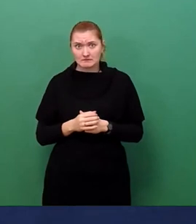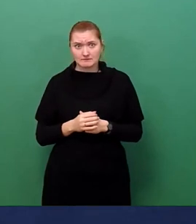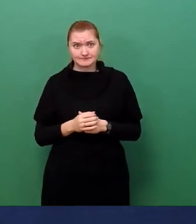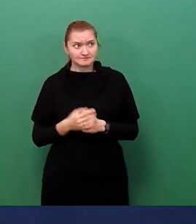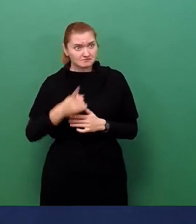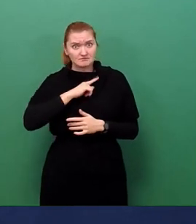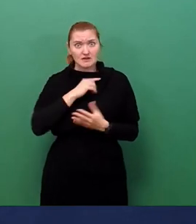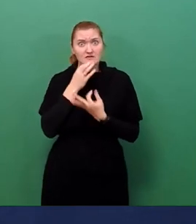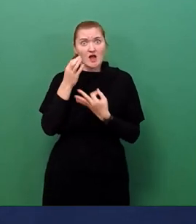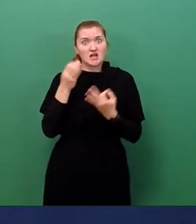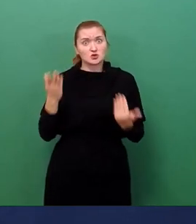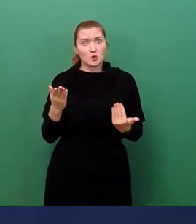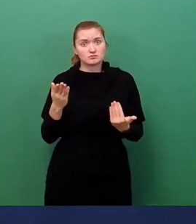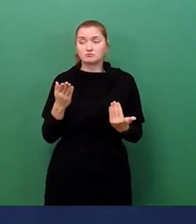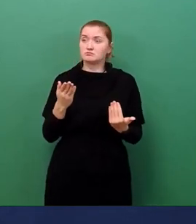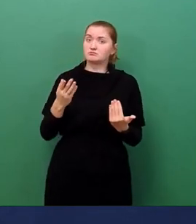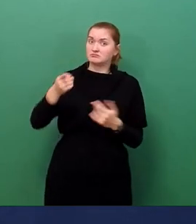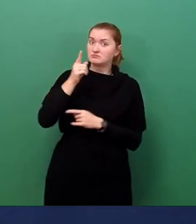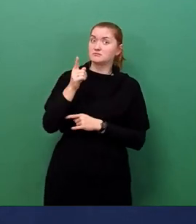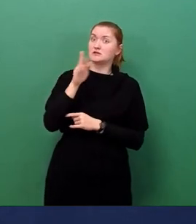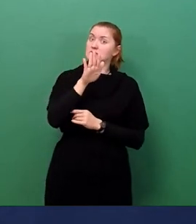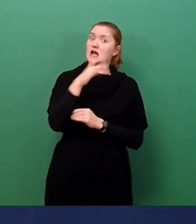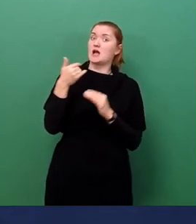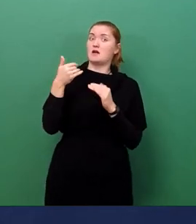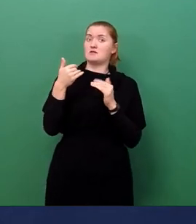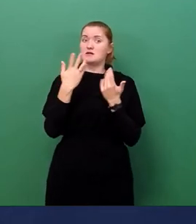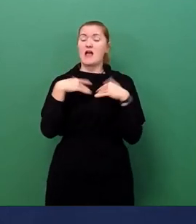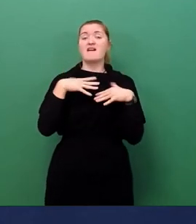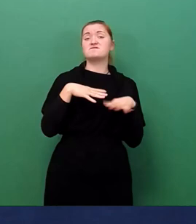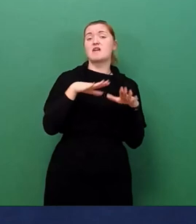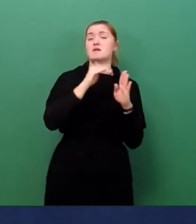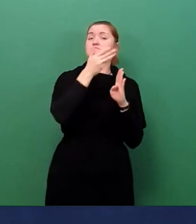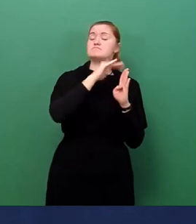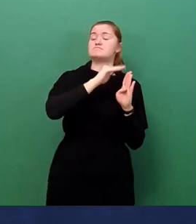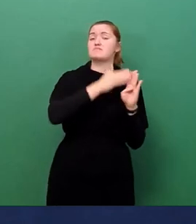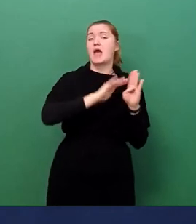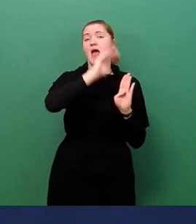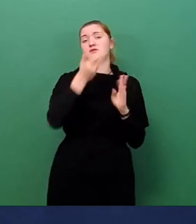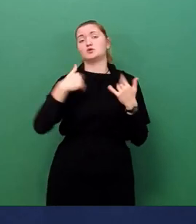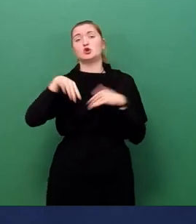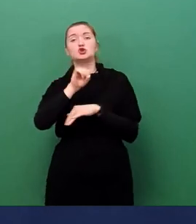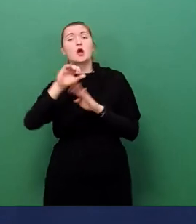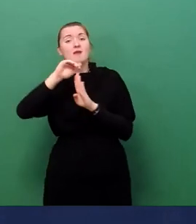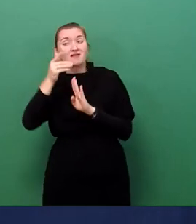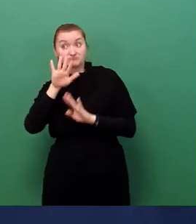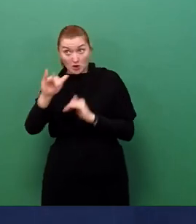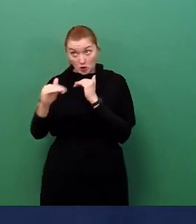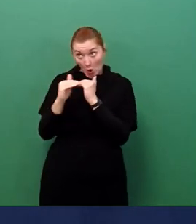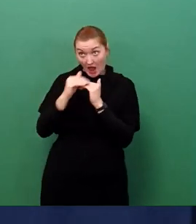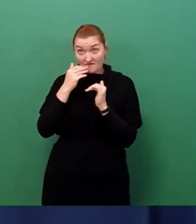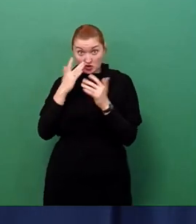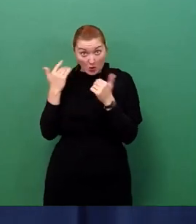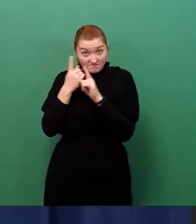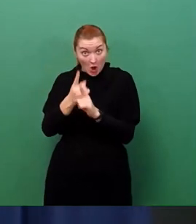Oberbürgermeister, werden Sie dem Beispiel Ihrer Amtskollegen aus Freiberg und Stolberg folgen und damit konkret etwas gegen eine weitere,